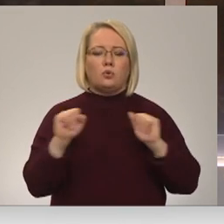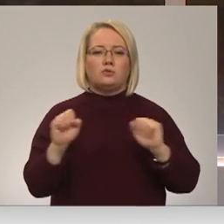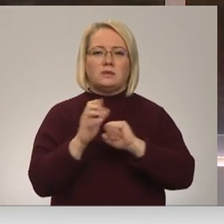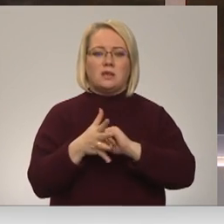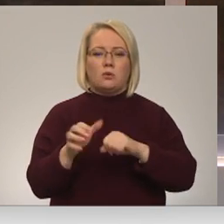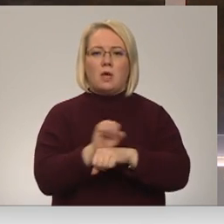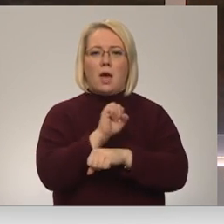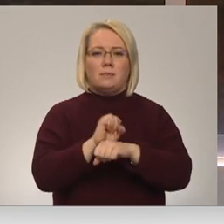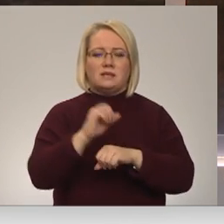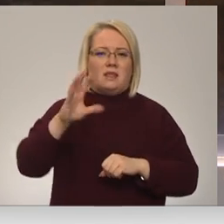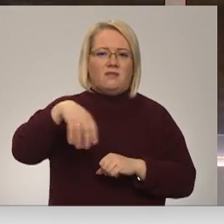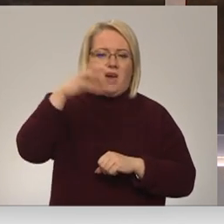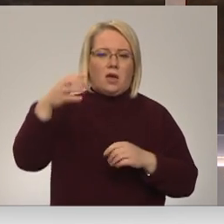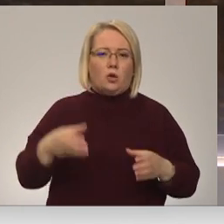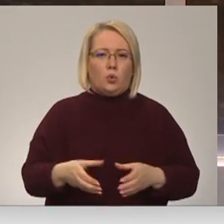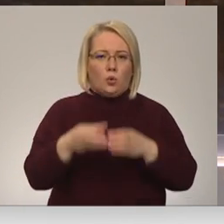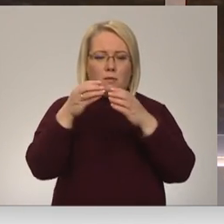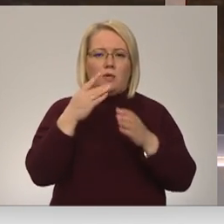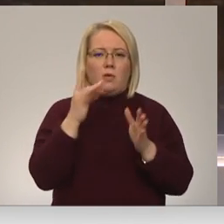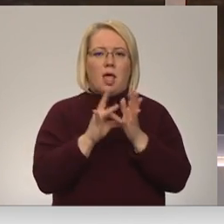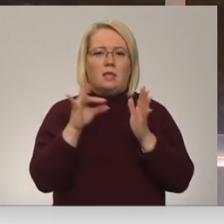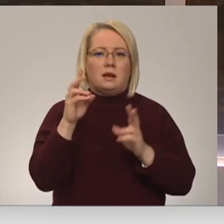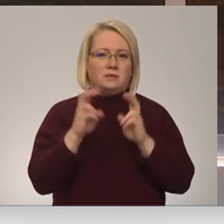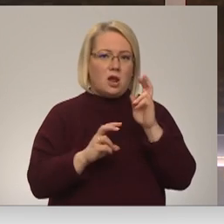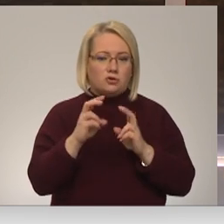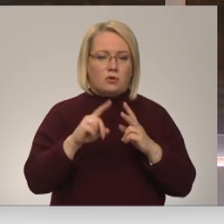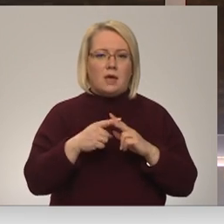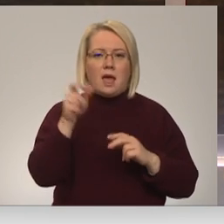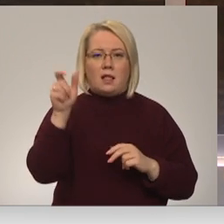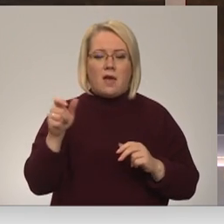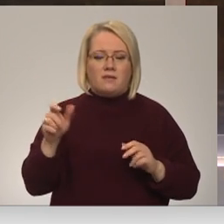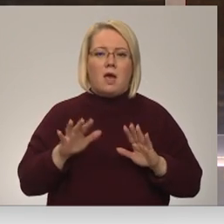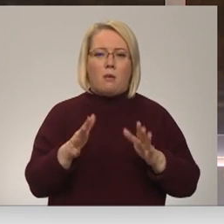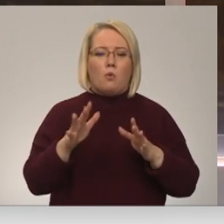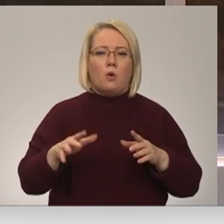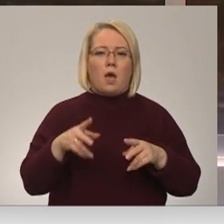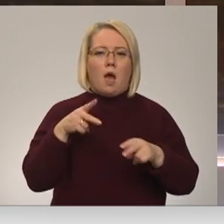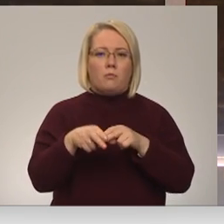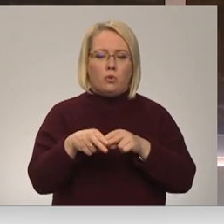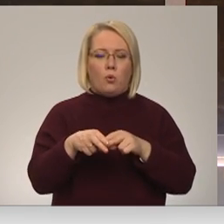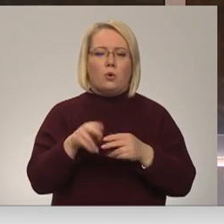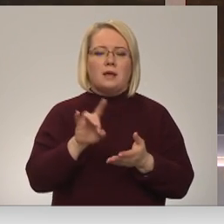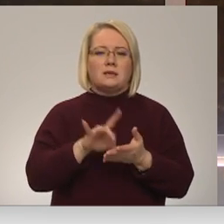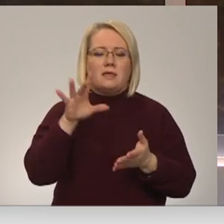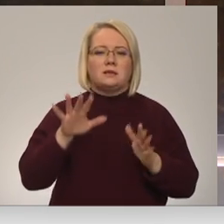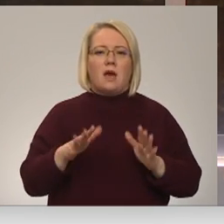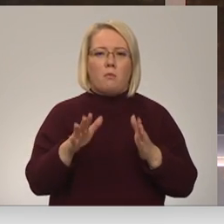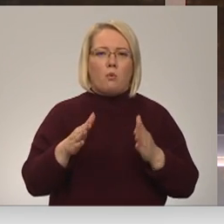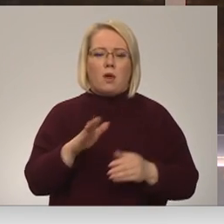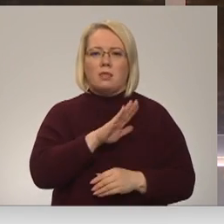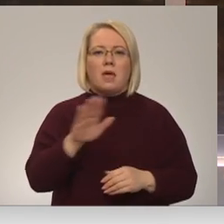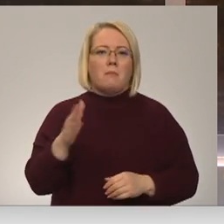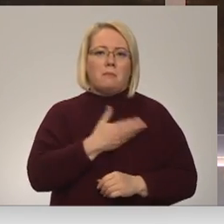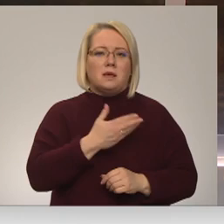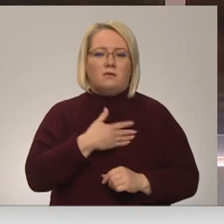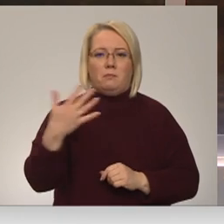apstājās tvāika turbīna un elektroenerģijas ražošana. Jelgaunieks siltuma enerģijas pārāvumu centralizētajā apkursu sistēmā nebija piedzīvojuši